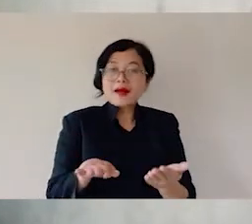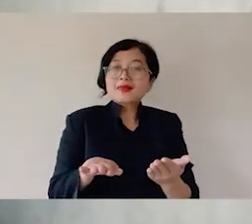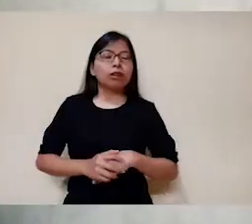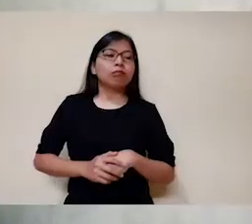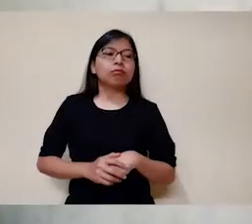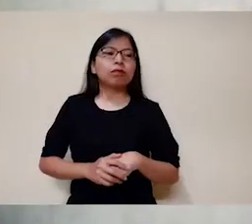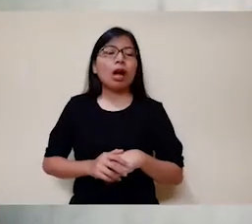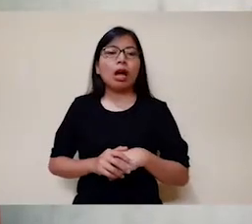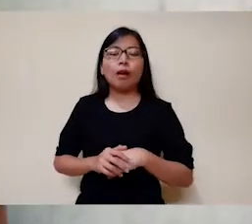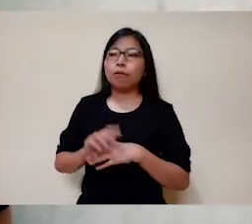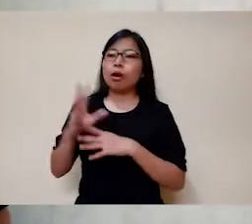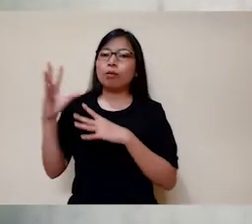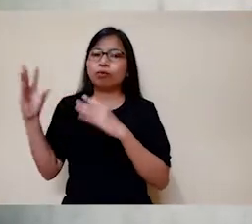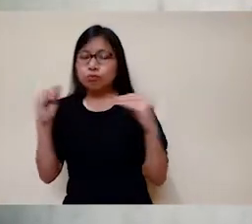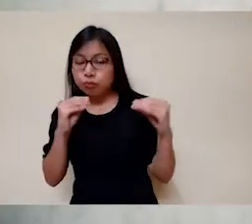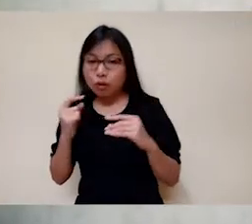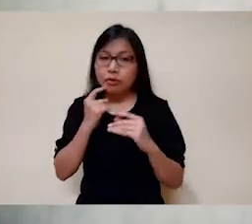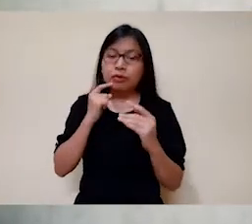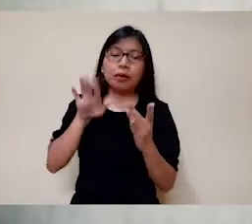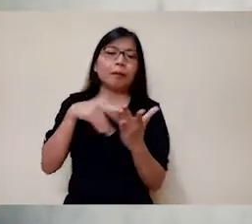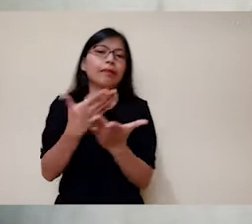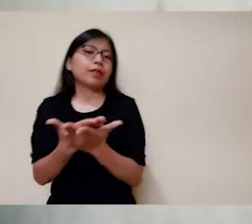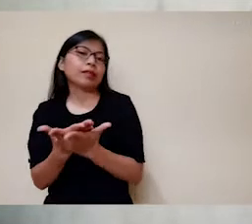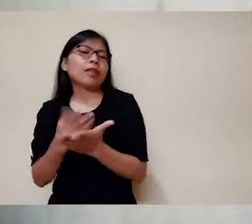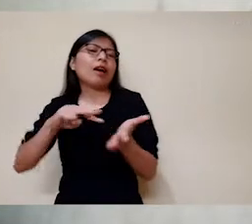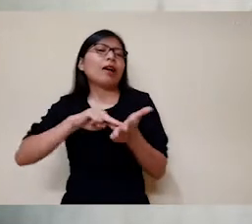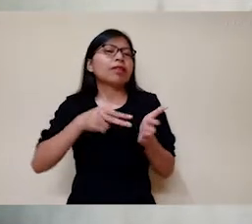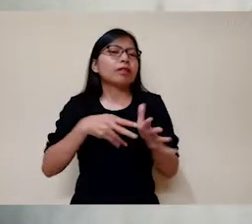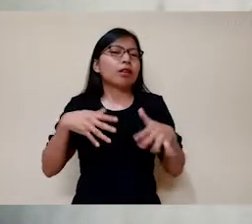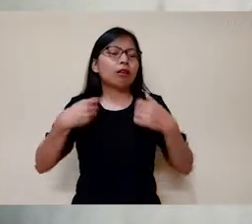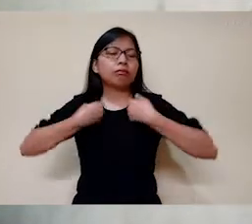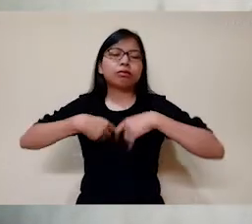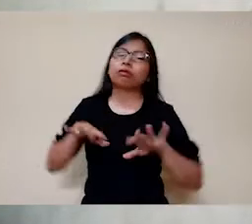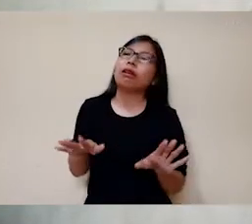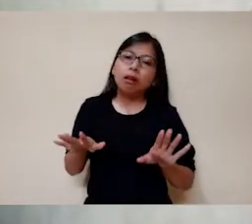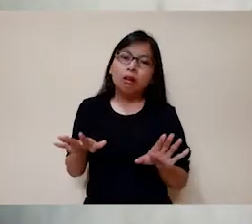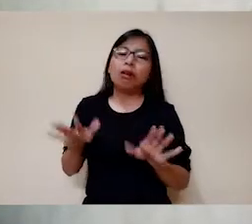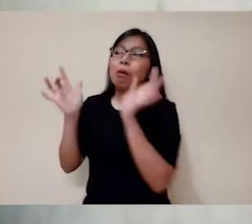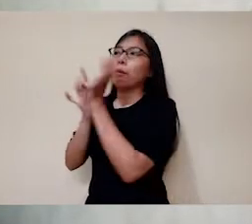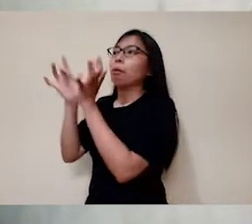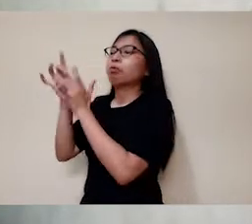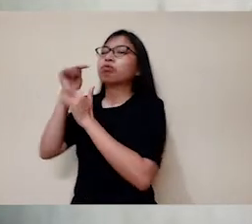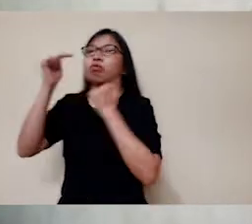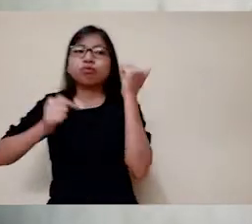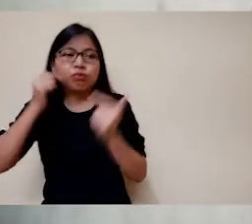dibicarakan tidak berarti putus asa. Ketika Yesus bicara tentang kematian, bukan berarti Yesus sedang berputus asa.